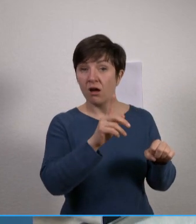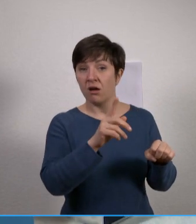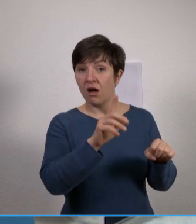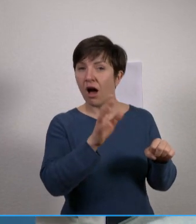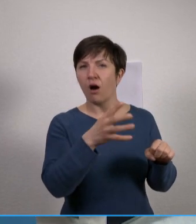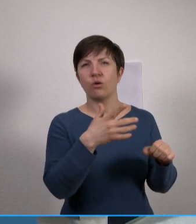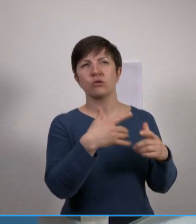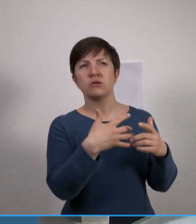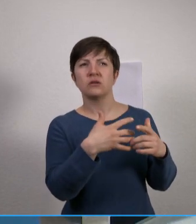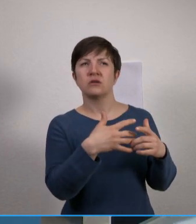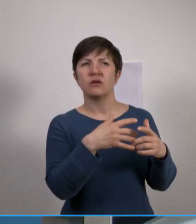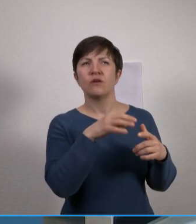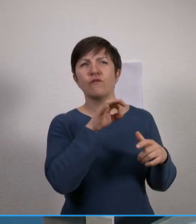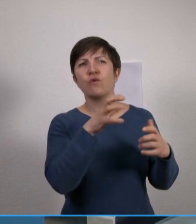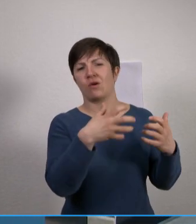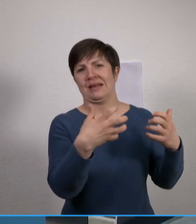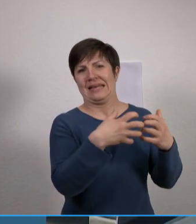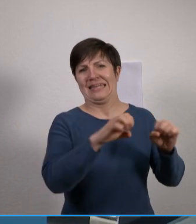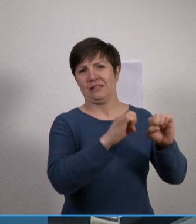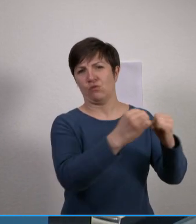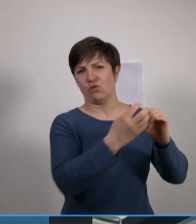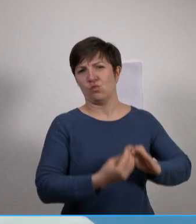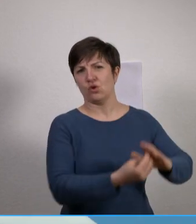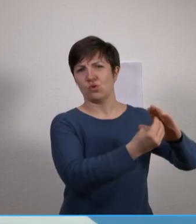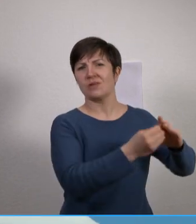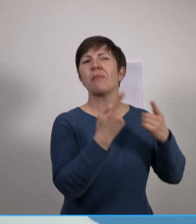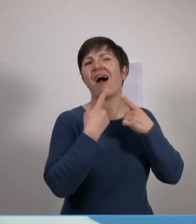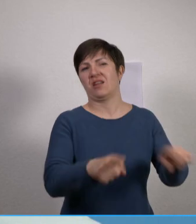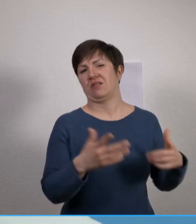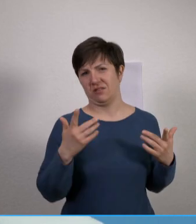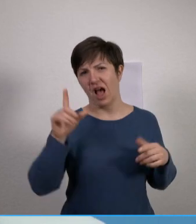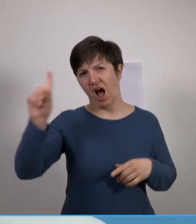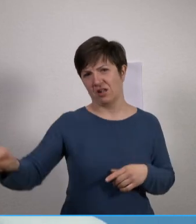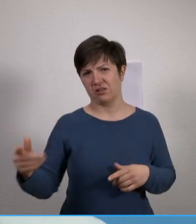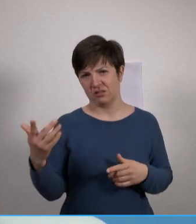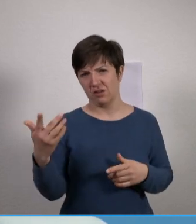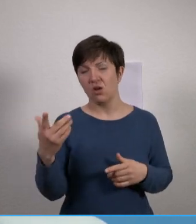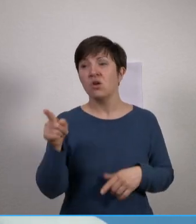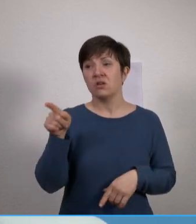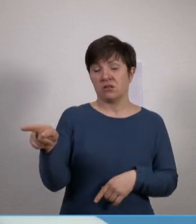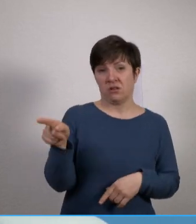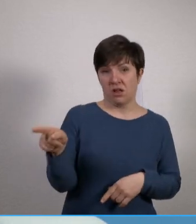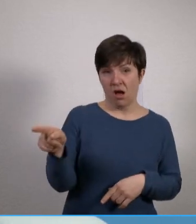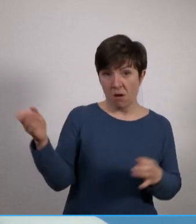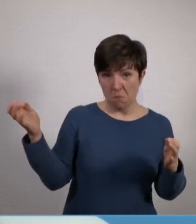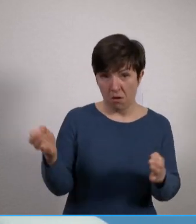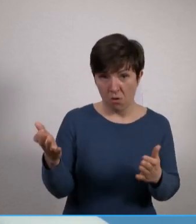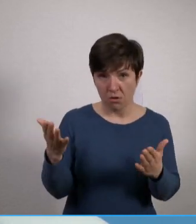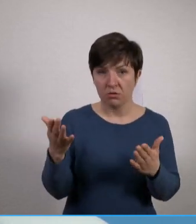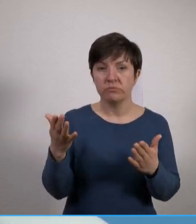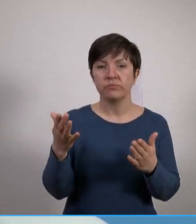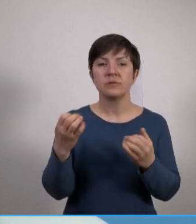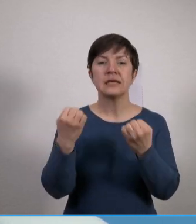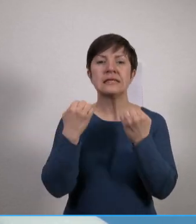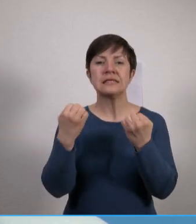waren, aber nie in der Form. Ich denke, dass das, was in der Ukraine im Moment am allermeisten gebraucht wird, sind